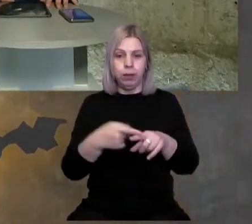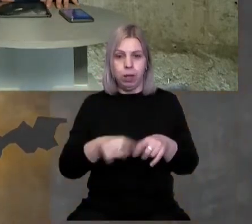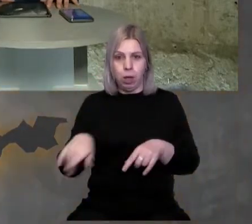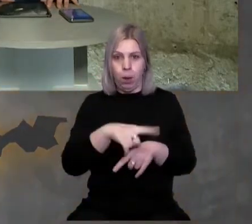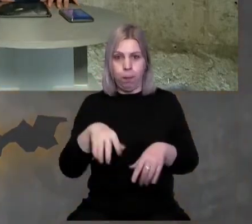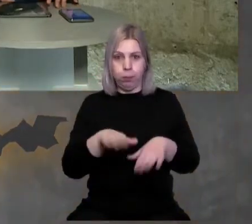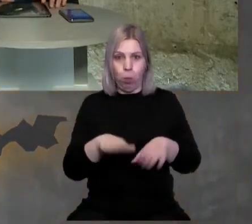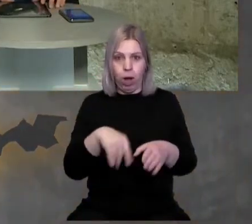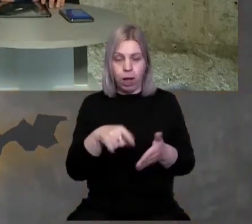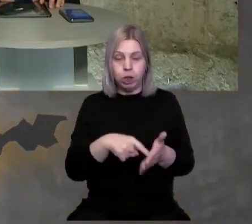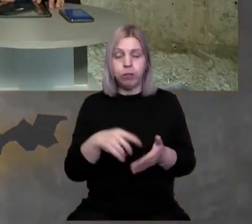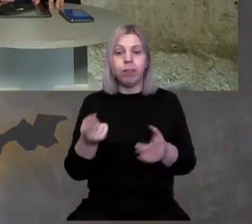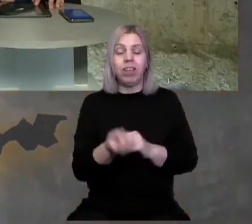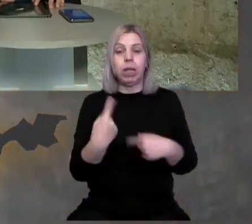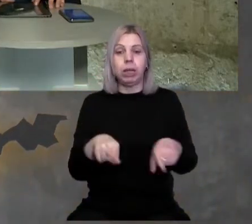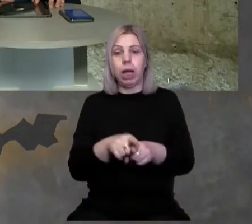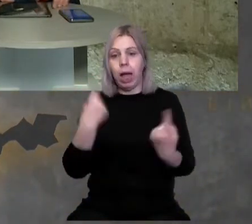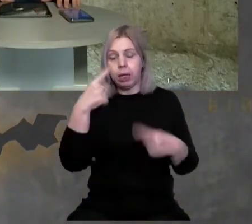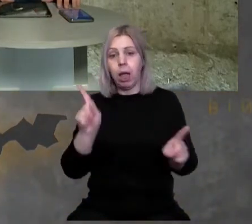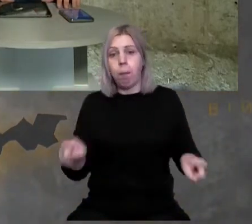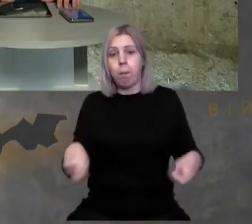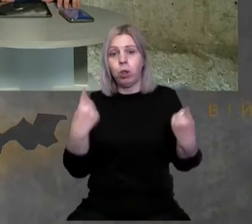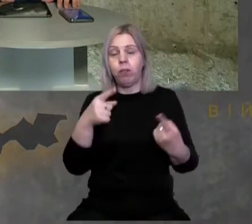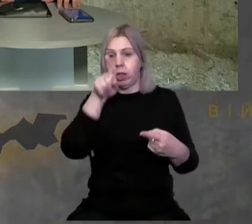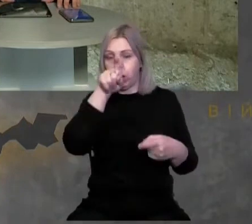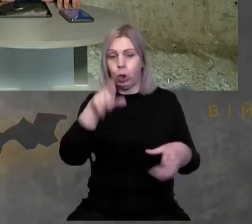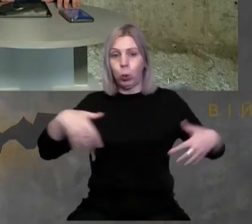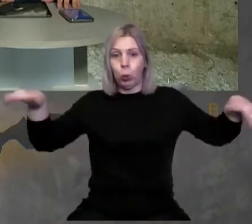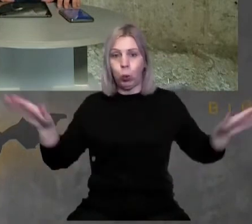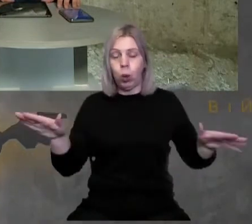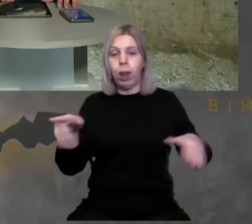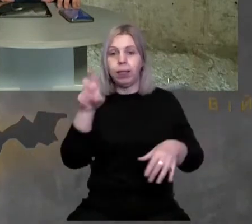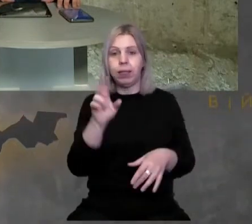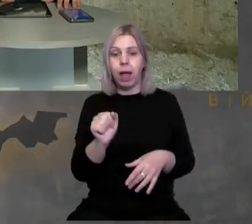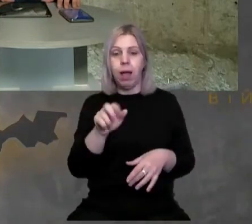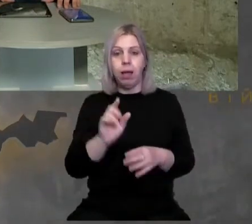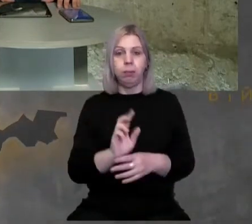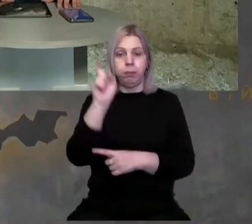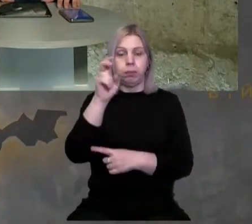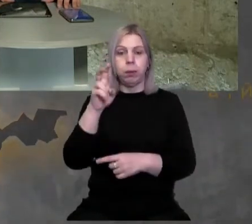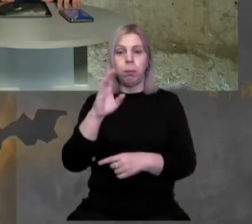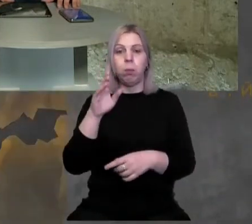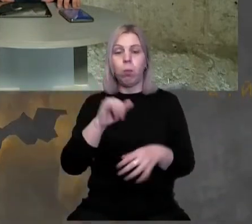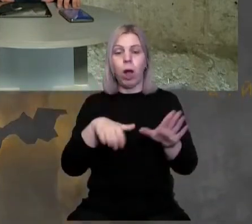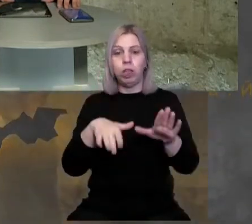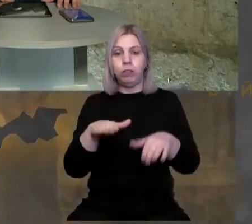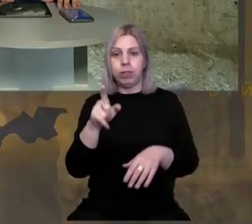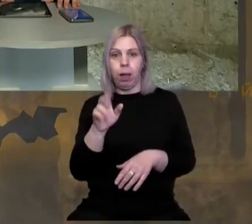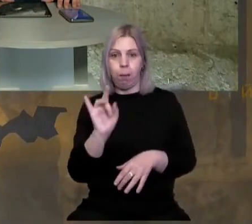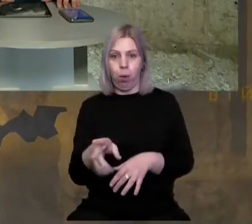Мукачева, виникла така ідея поновити Турула на бастионів Мукачевського замку.